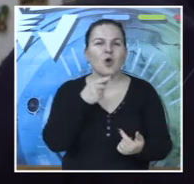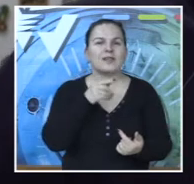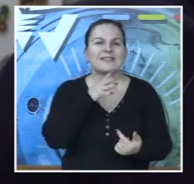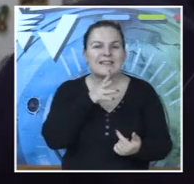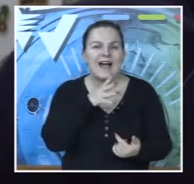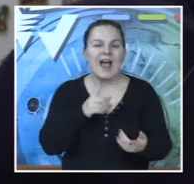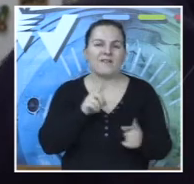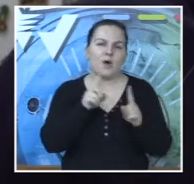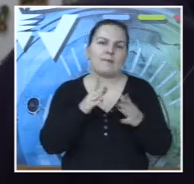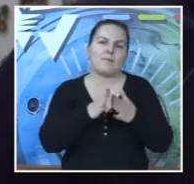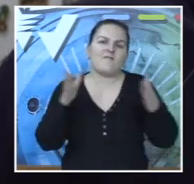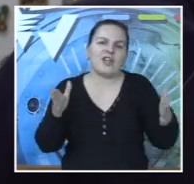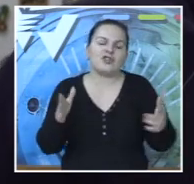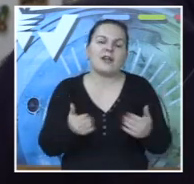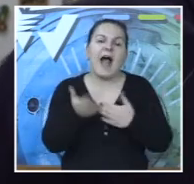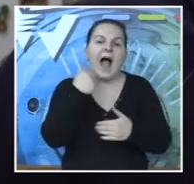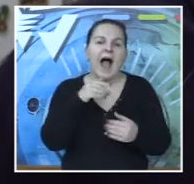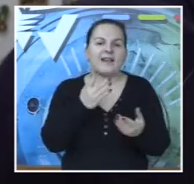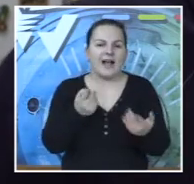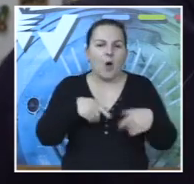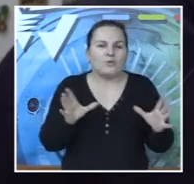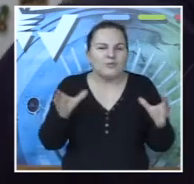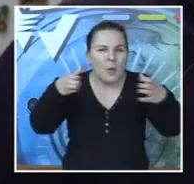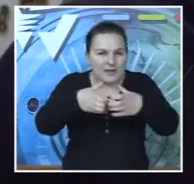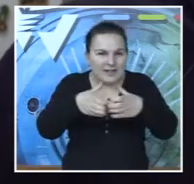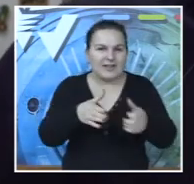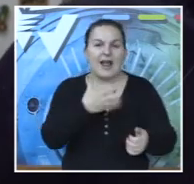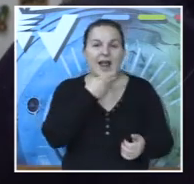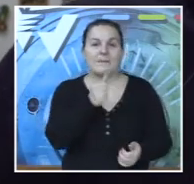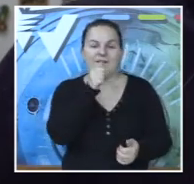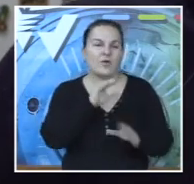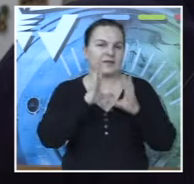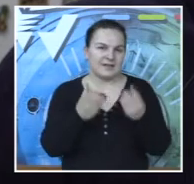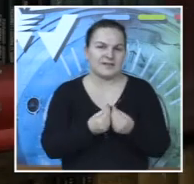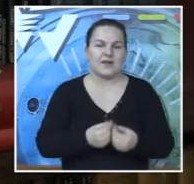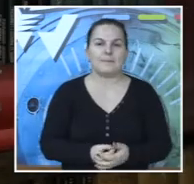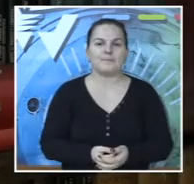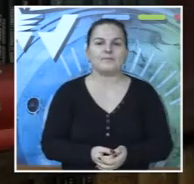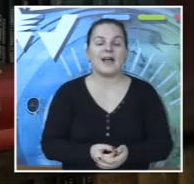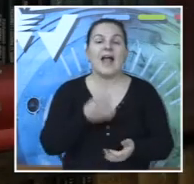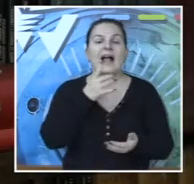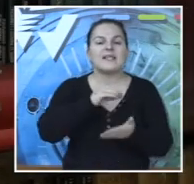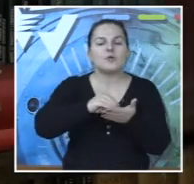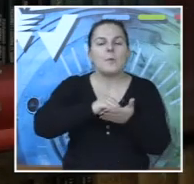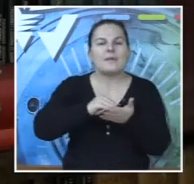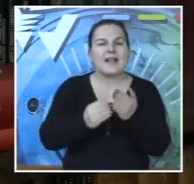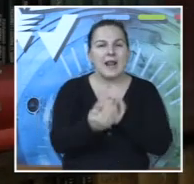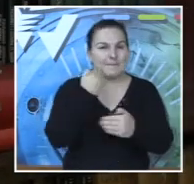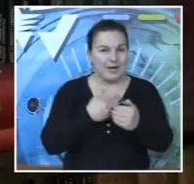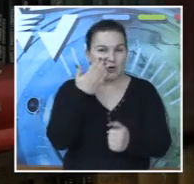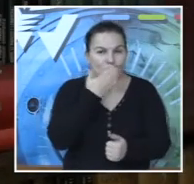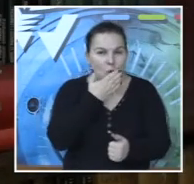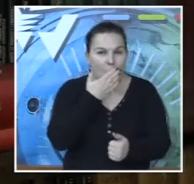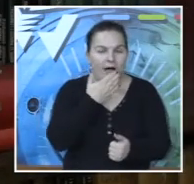Sarajevu, ne mislim po veličini, ali u Kotlini, tako, dobra voda, dobro sve. Da bi ga upisali uopšte u